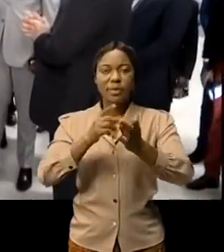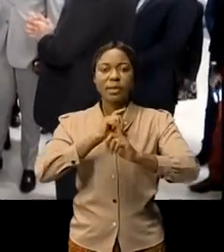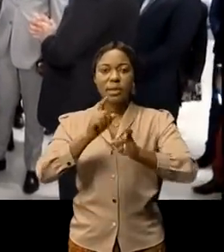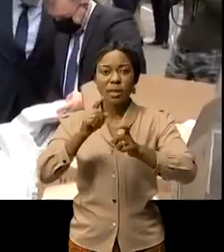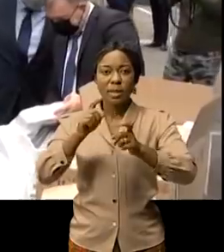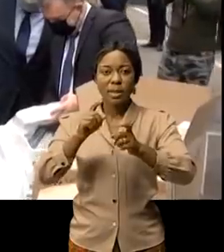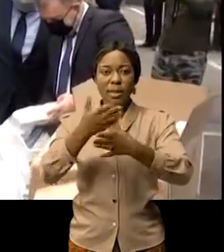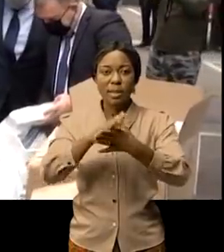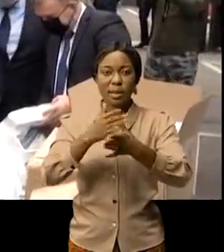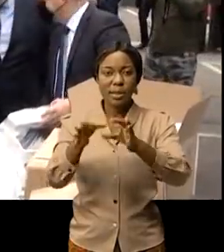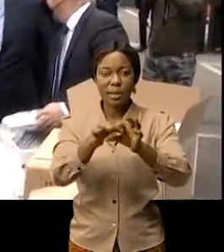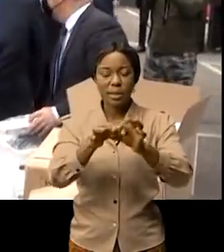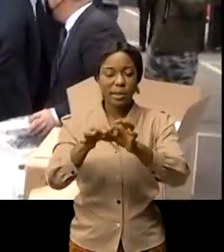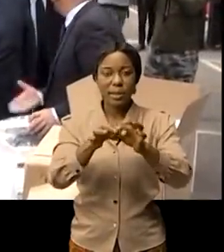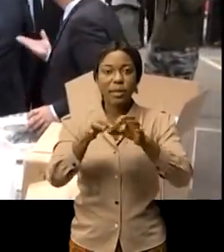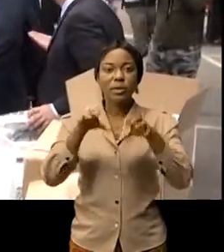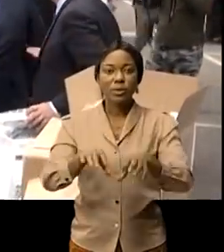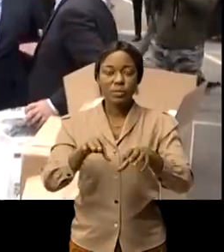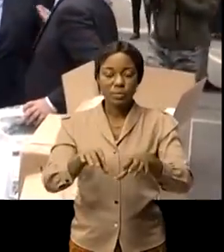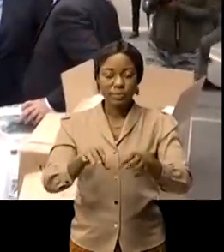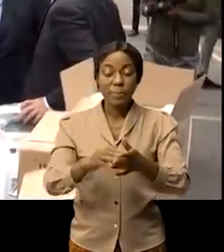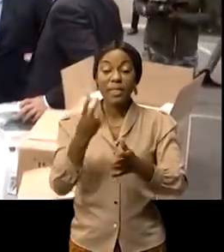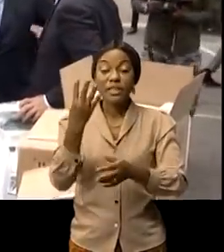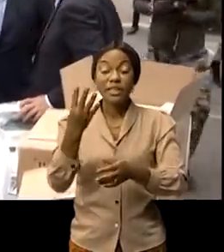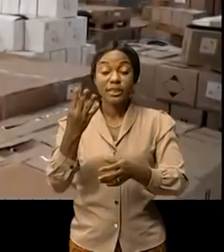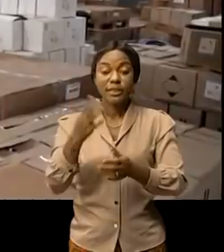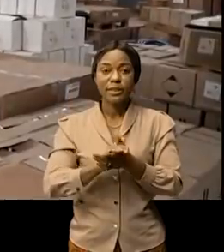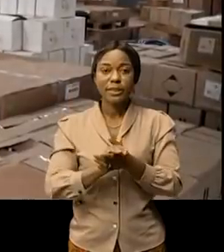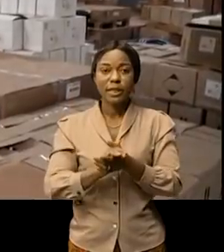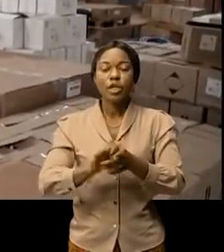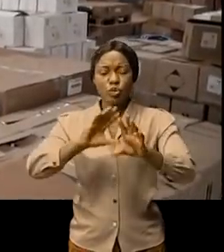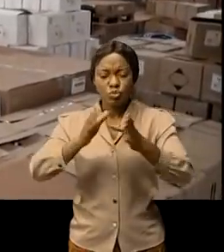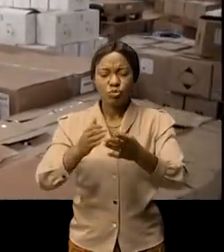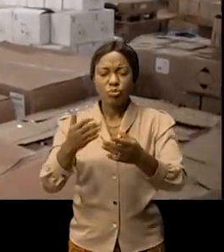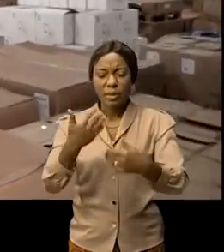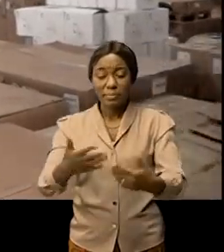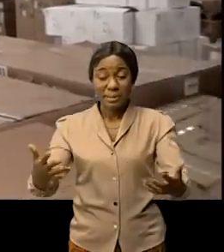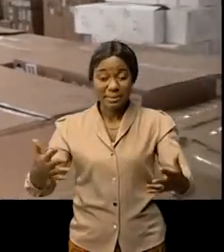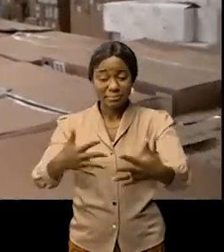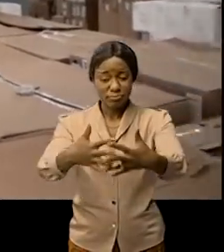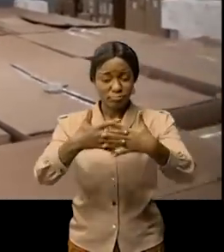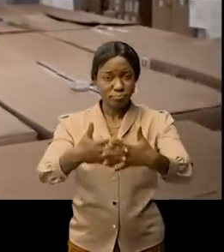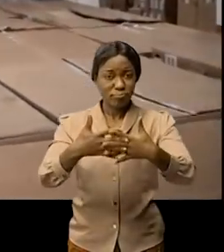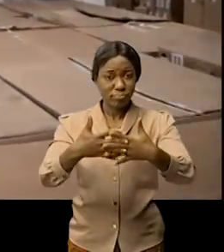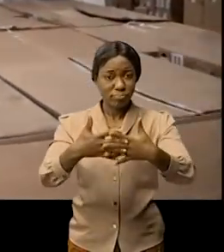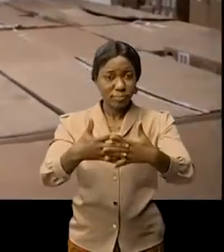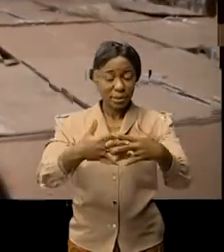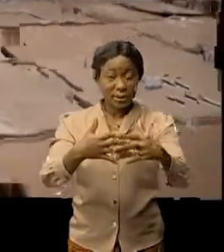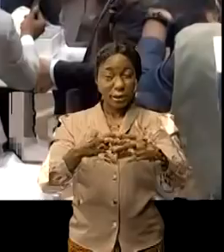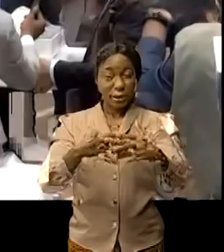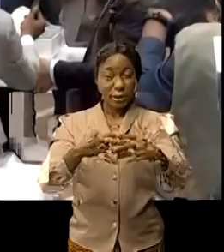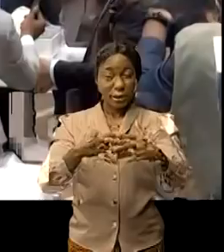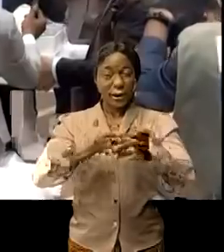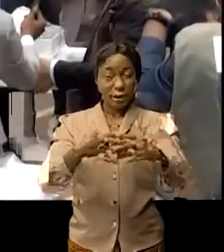institution financière à la remise jeudi cinq coups de ces équipements et matériels d'appui à la riposte contre le Covid